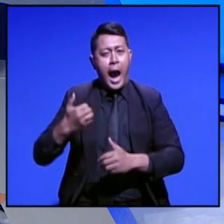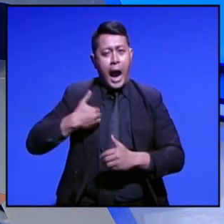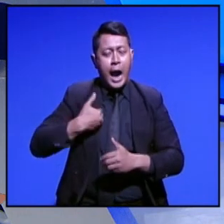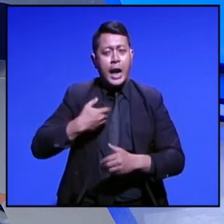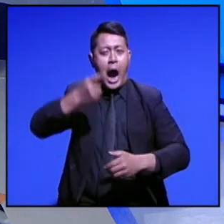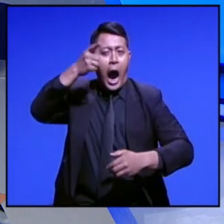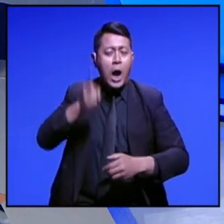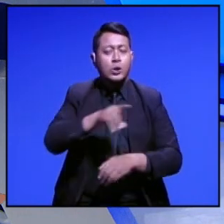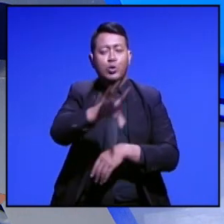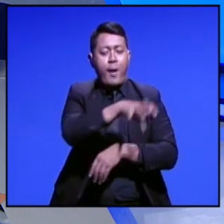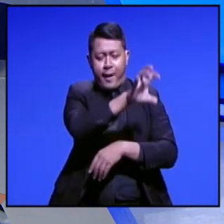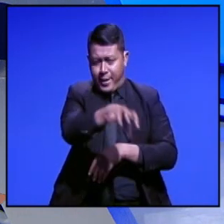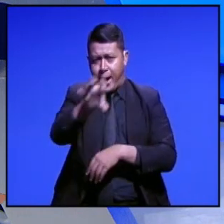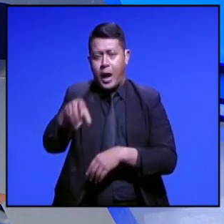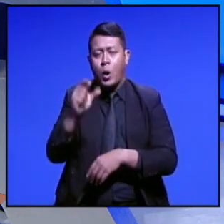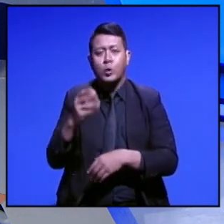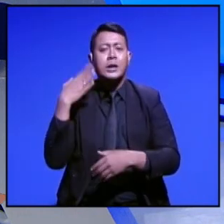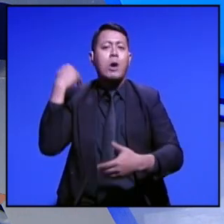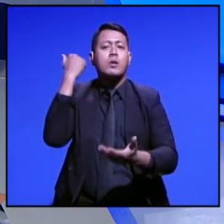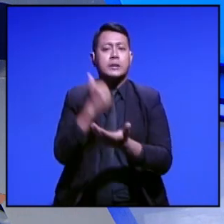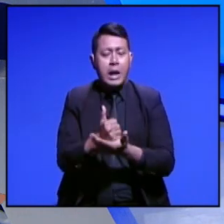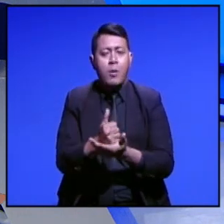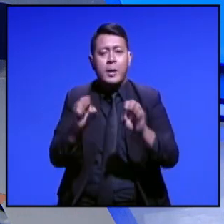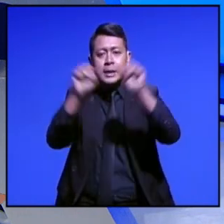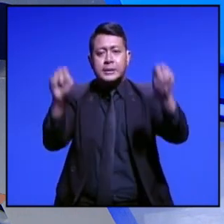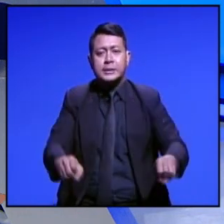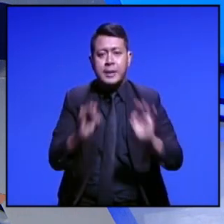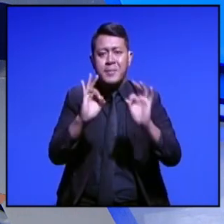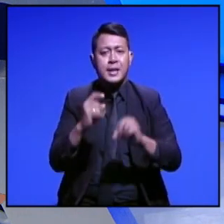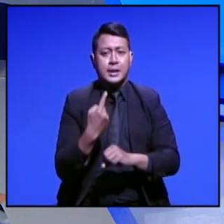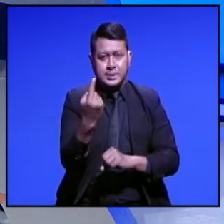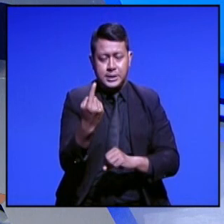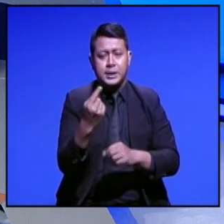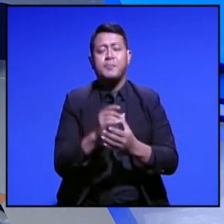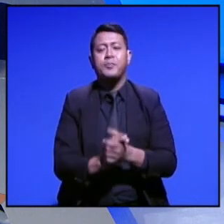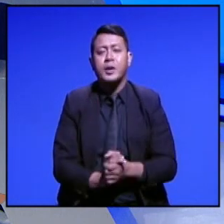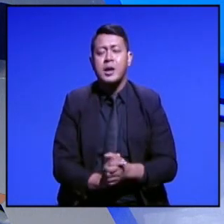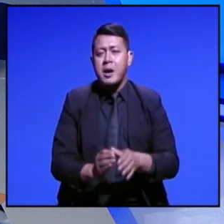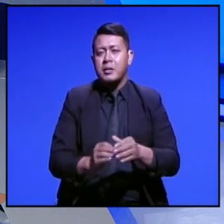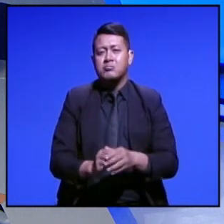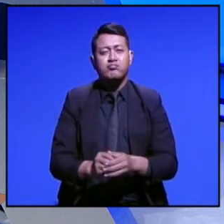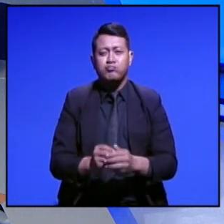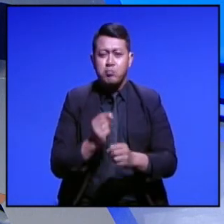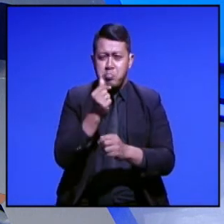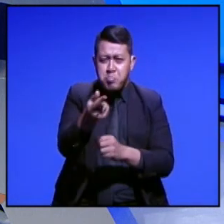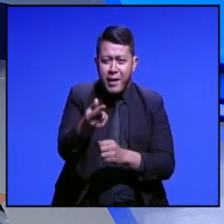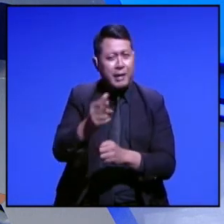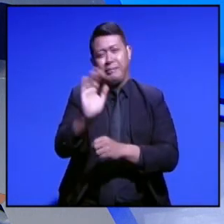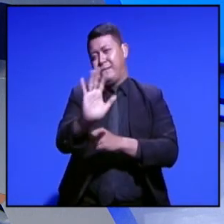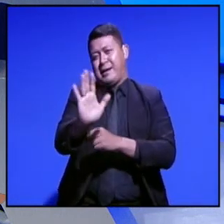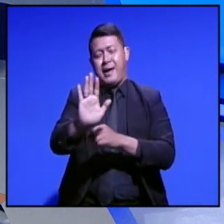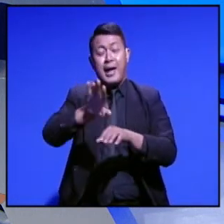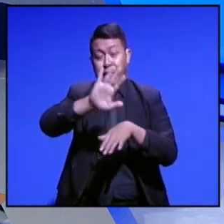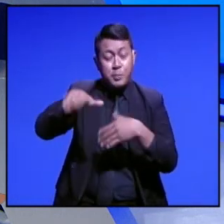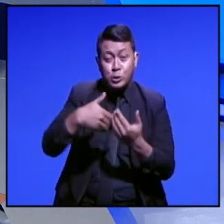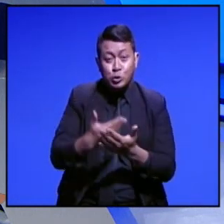mewajibkan setiap daerah untuk bertanggung jawab atas sistem pendidikannya sendiri. Meskipun pendidikan tidak gratis, semua biaya hidup